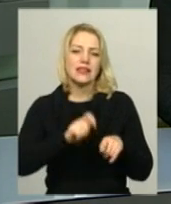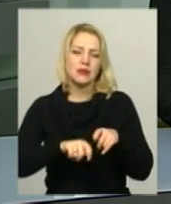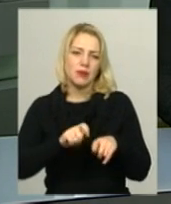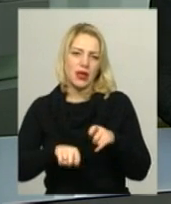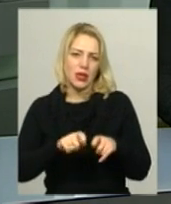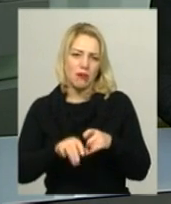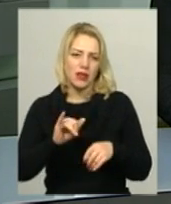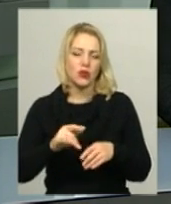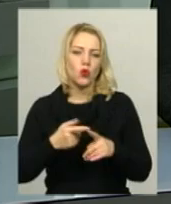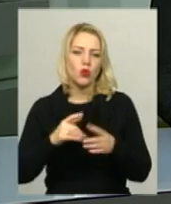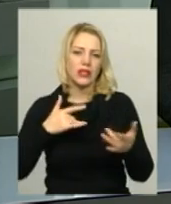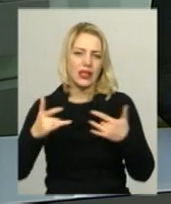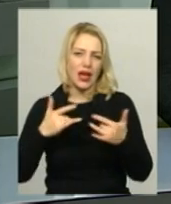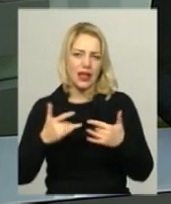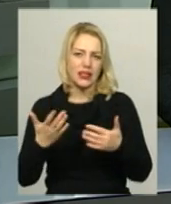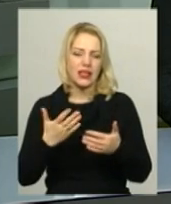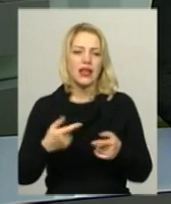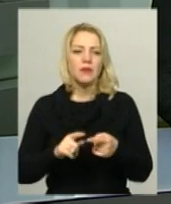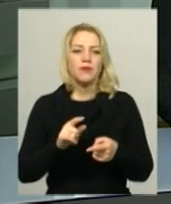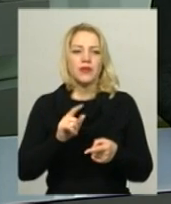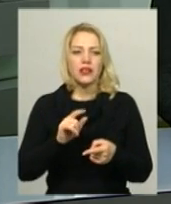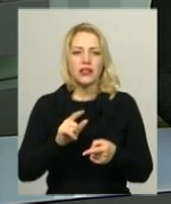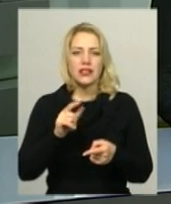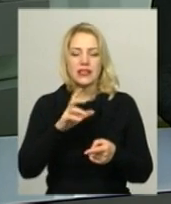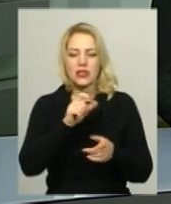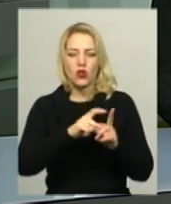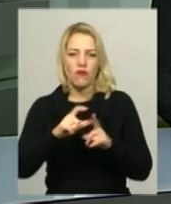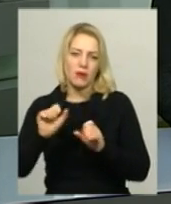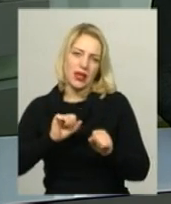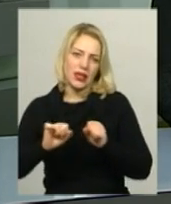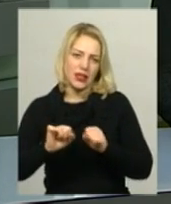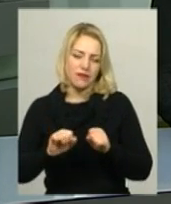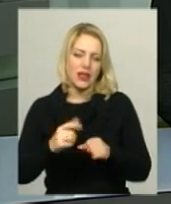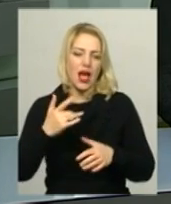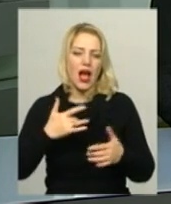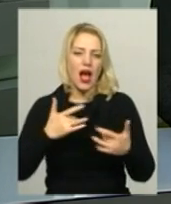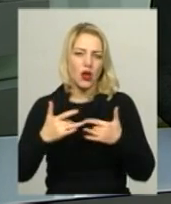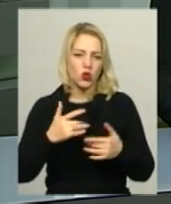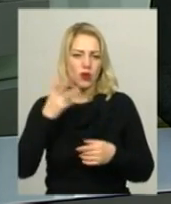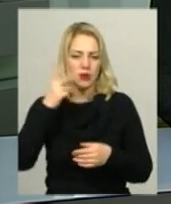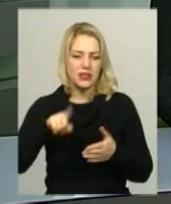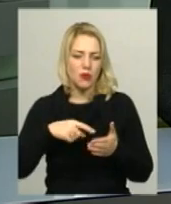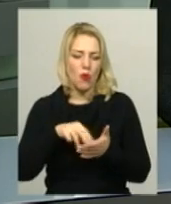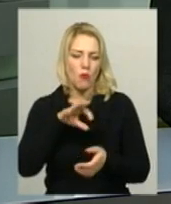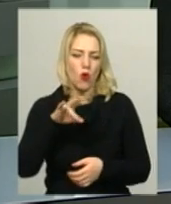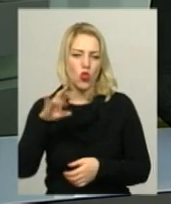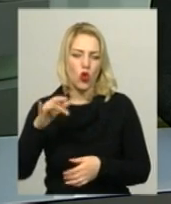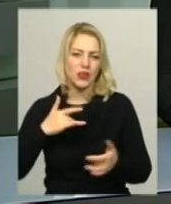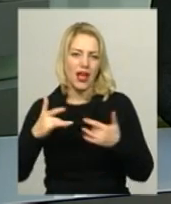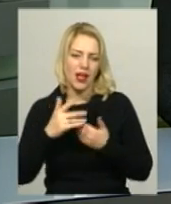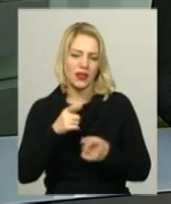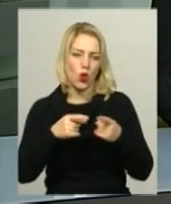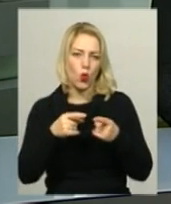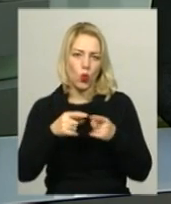живу музику та із застосуванням кінотеатральної інсталяції. За словами керівника і актора Хмельницького міського монотеатру «Кут», автора